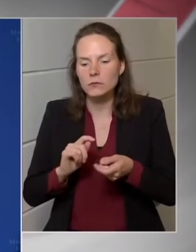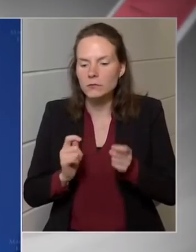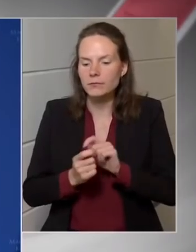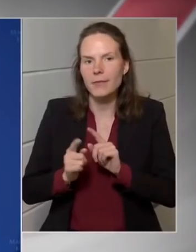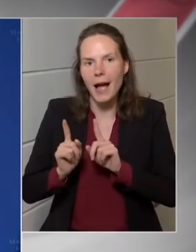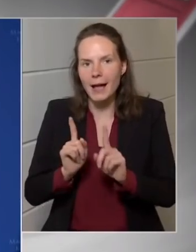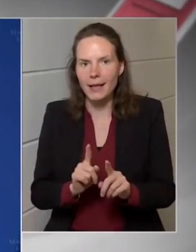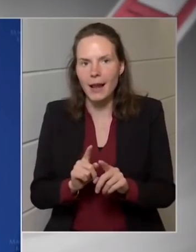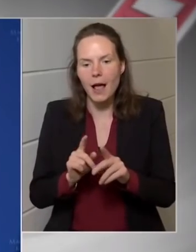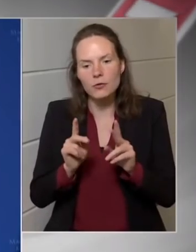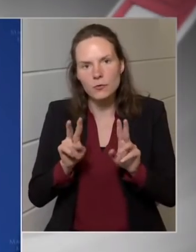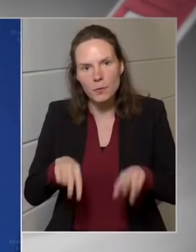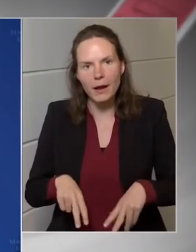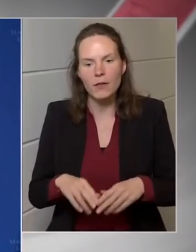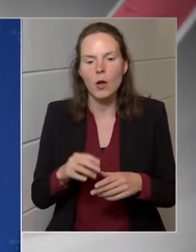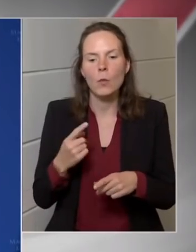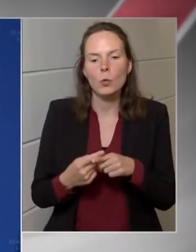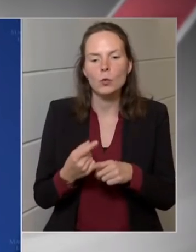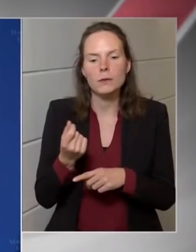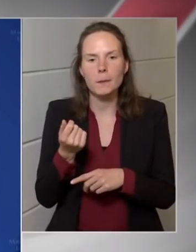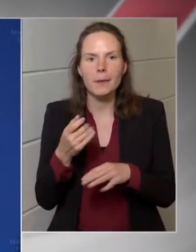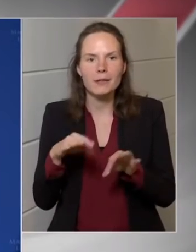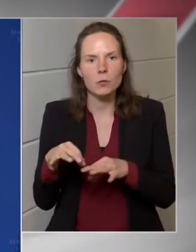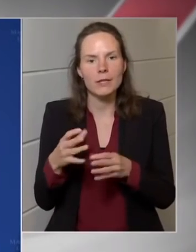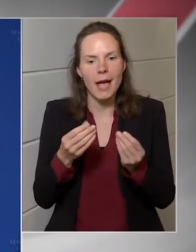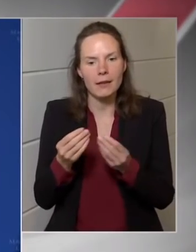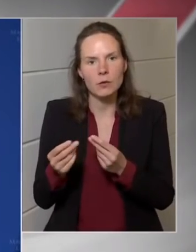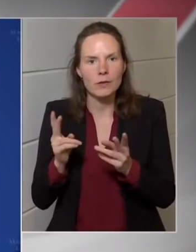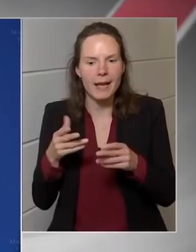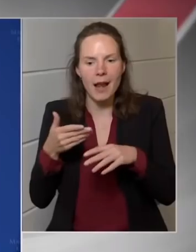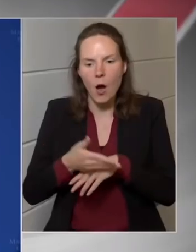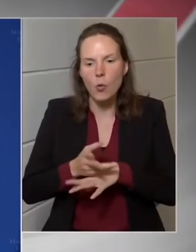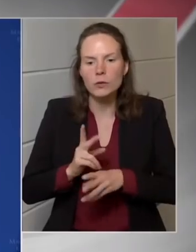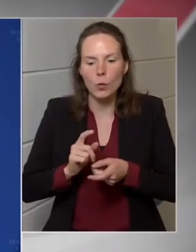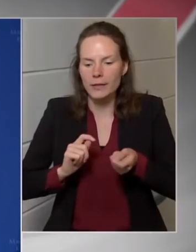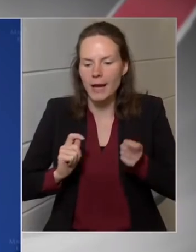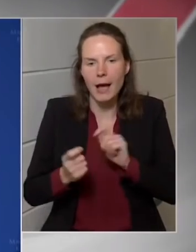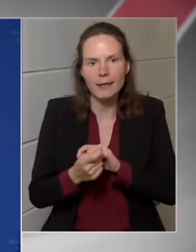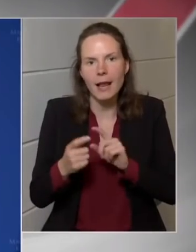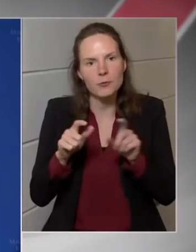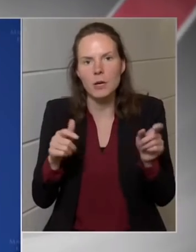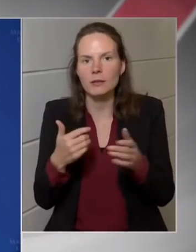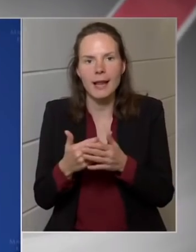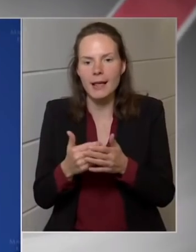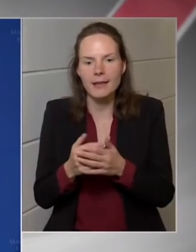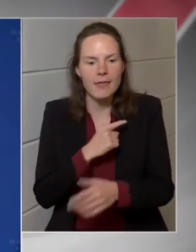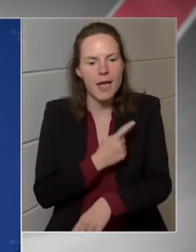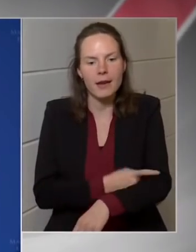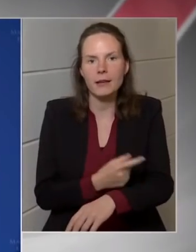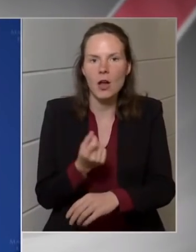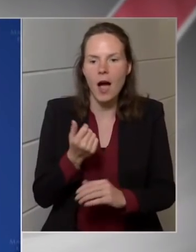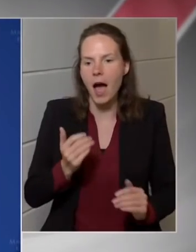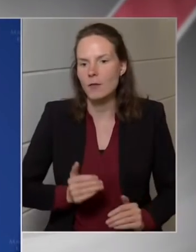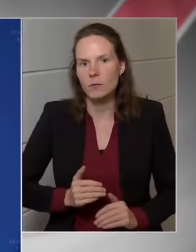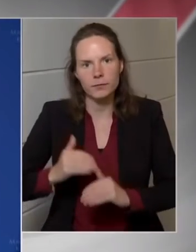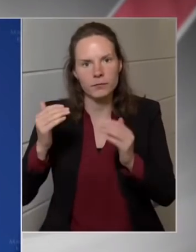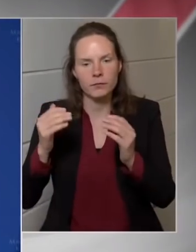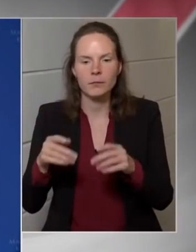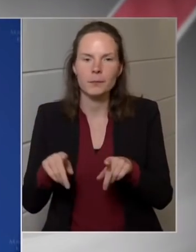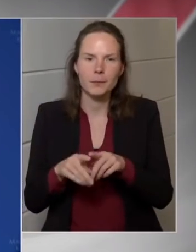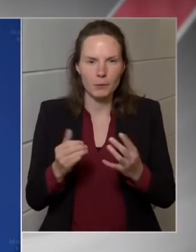és pénzügyi eszközök kellenek arra, hogy az átállás ne eredményezzen magasabb energiaárakat Magyarországon, mint a jelenlegiek.